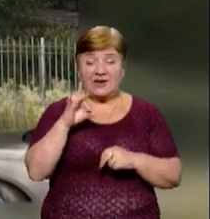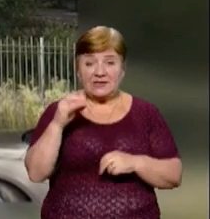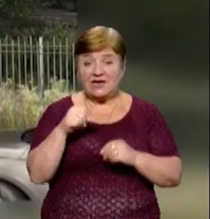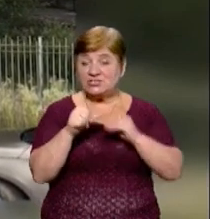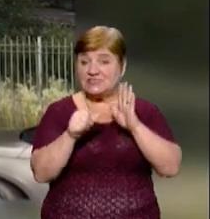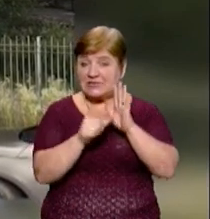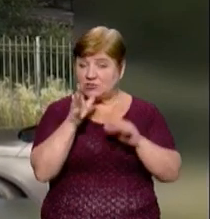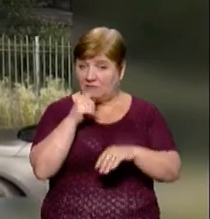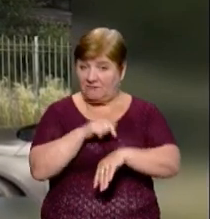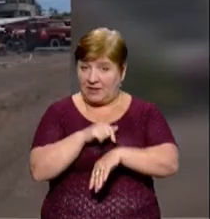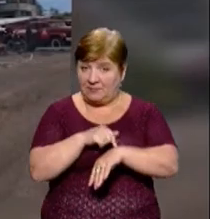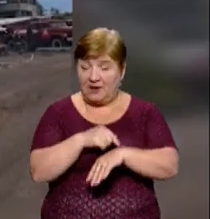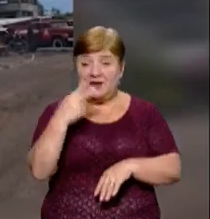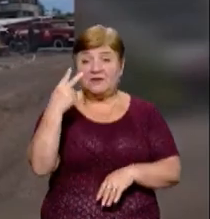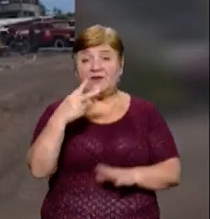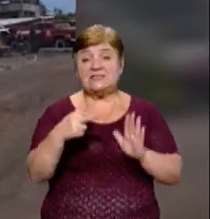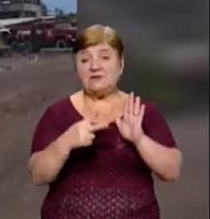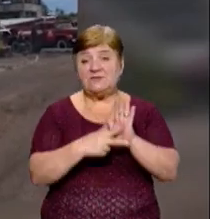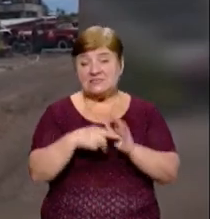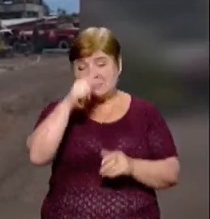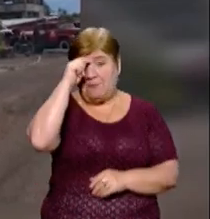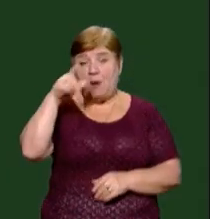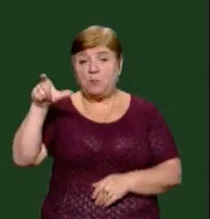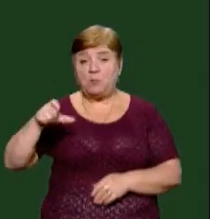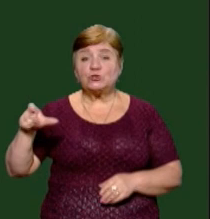години. Гасять вогонь 28 пожежників.